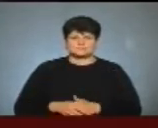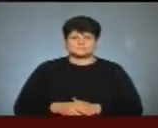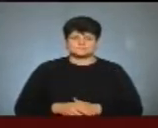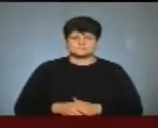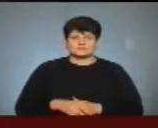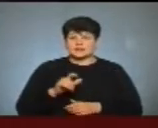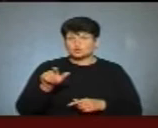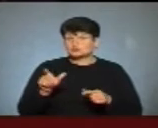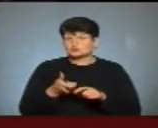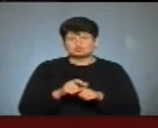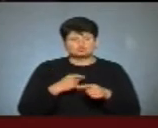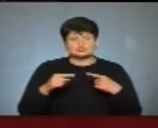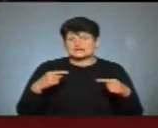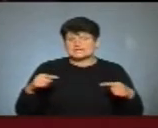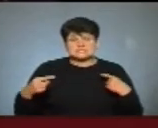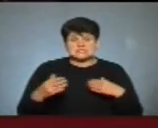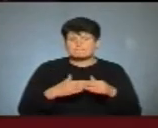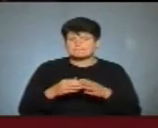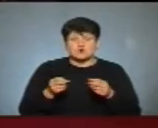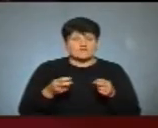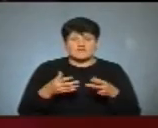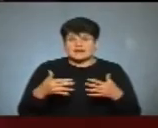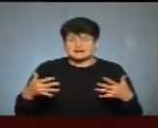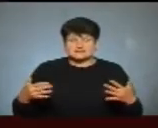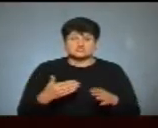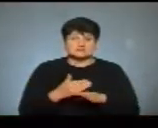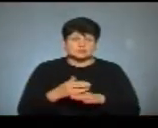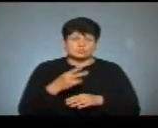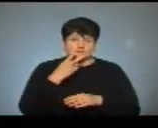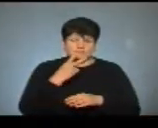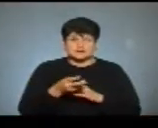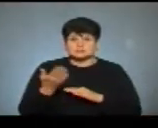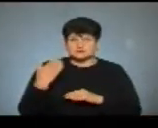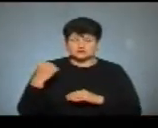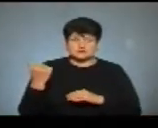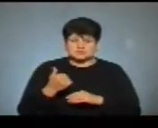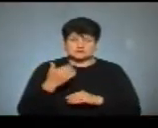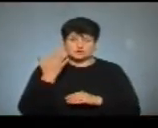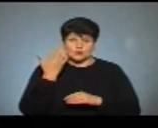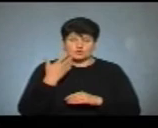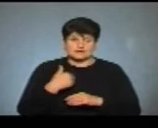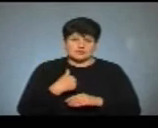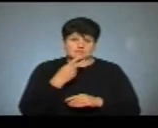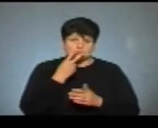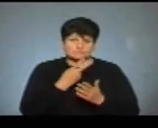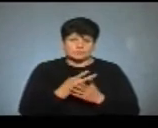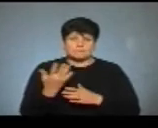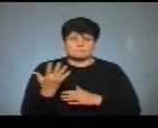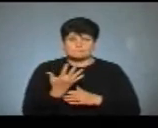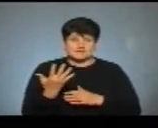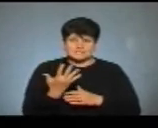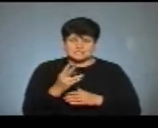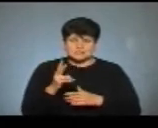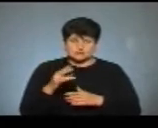Люди дуже різні, дуже різних професій. Частину ви бачили минулого тижня, коли я презентував першу п'ятірку.